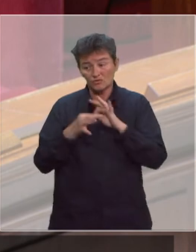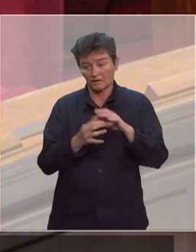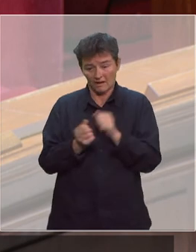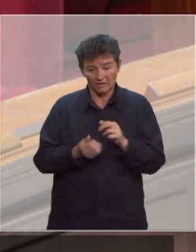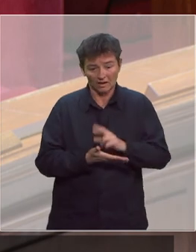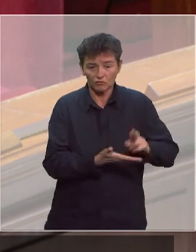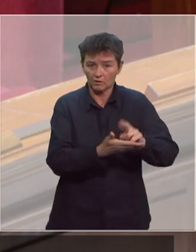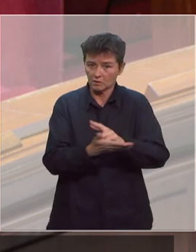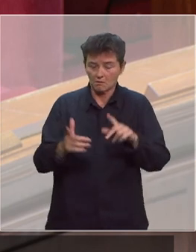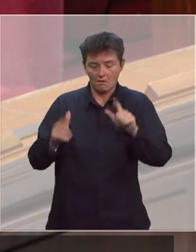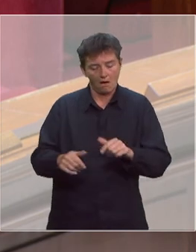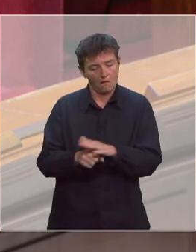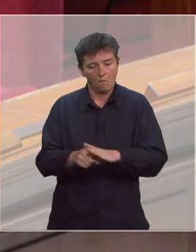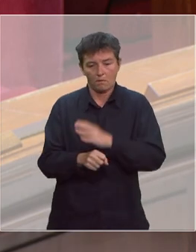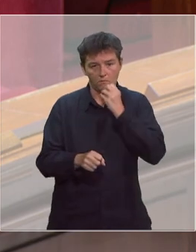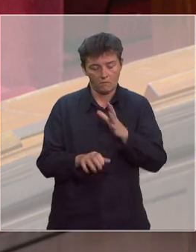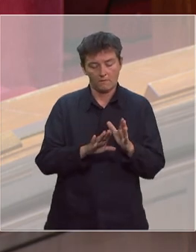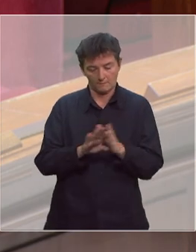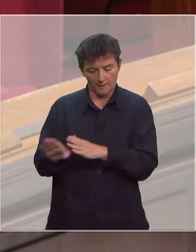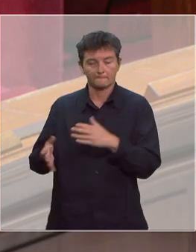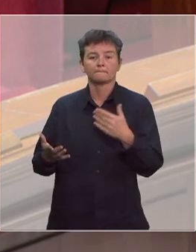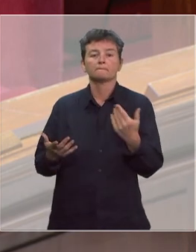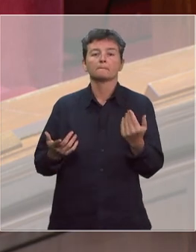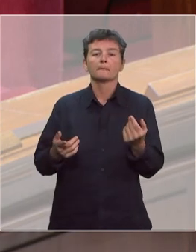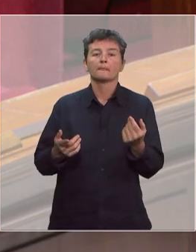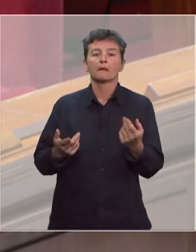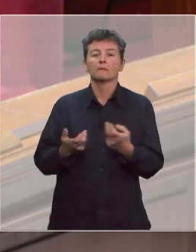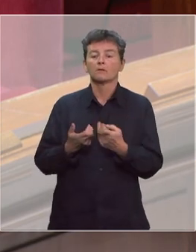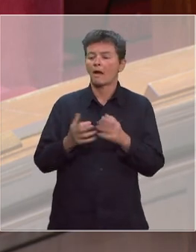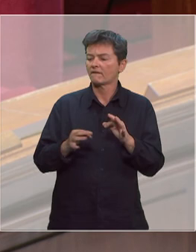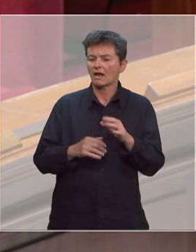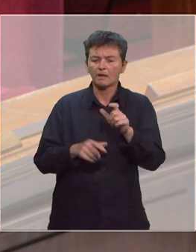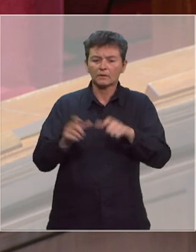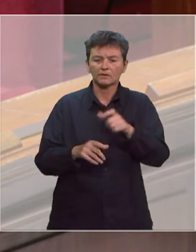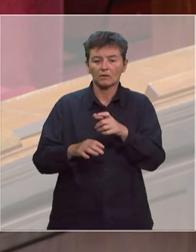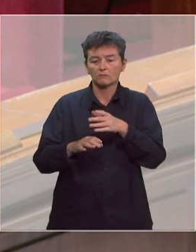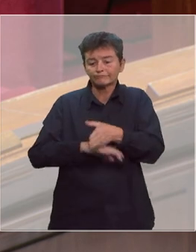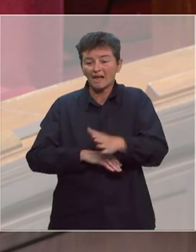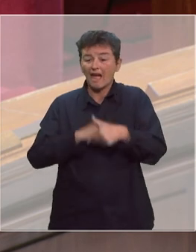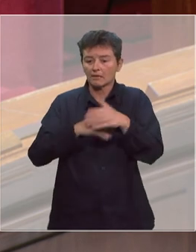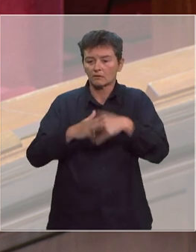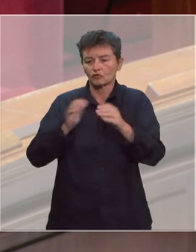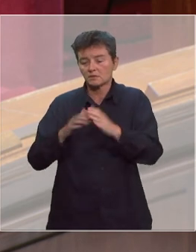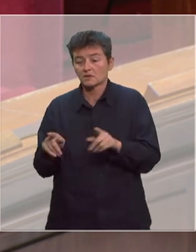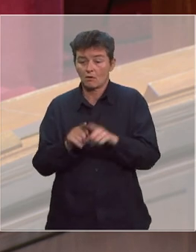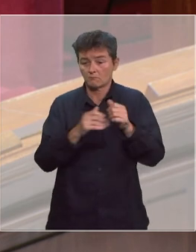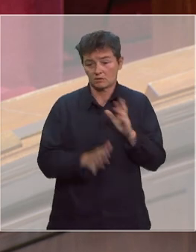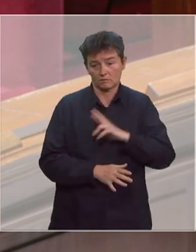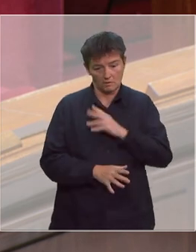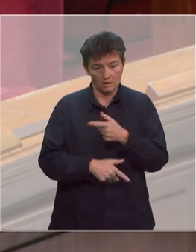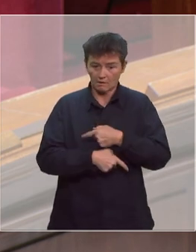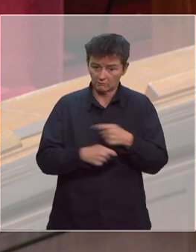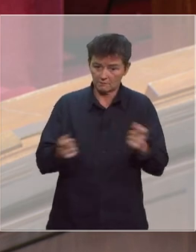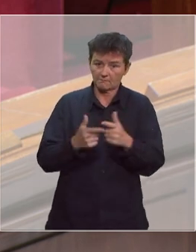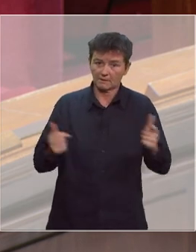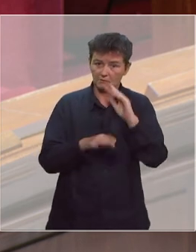a été pleine et entière. enfin, dire que sur les secteurs des aides à domicile comme des EHPAD, non seulement nous distribuons du matériel de protection à